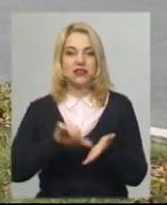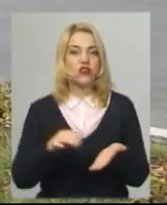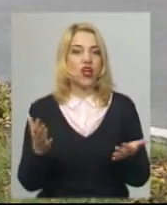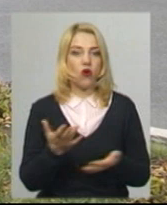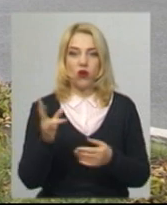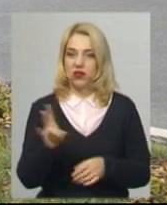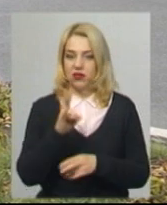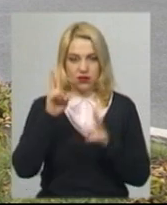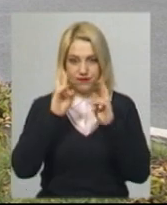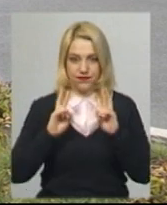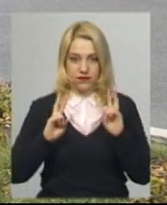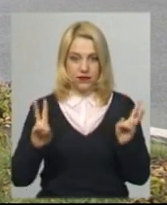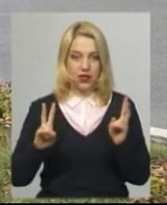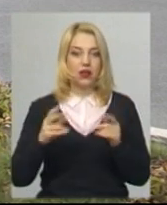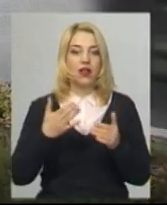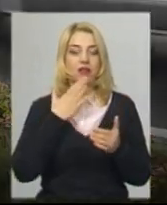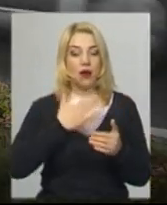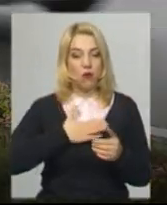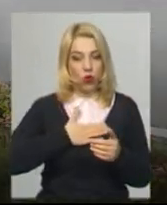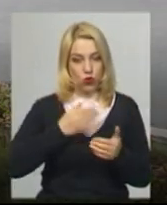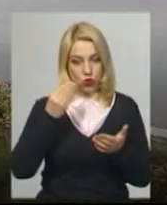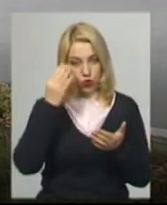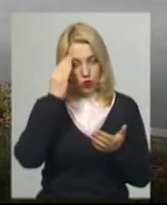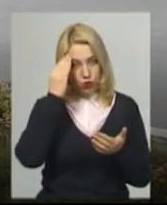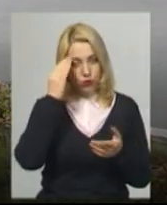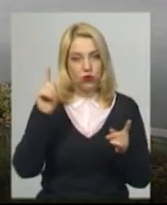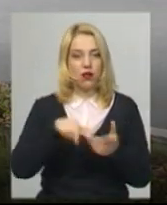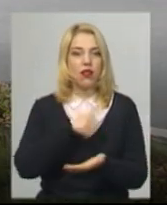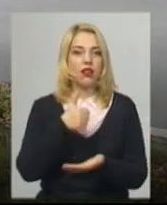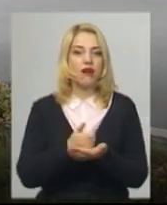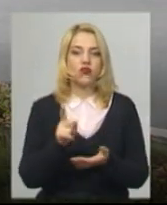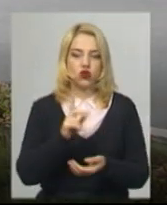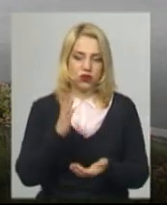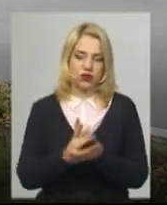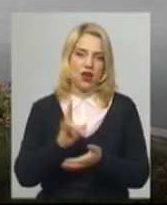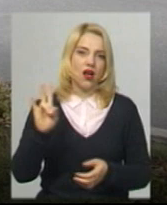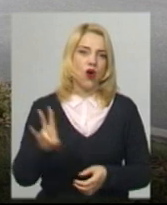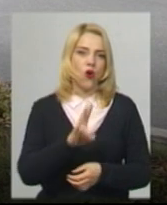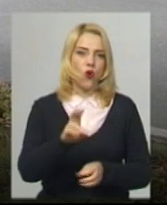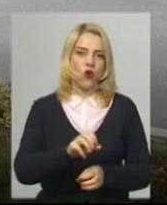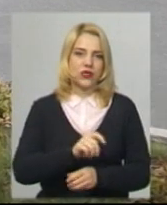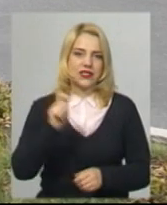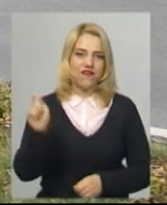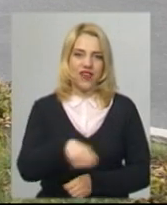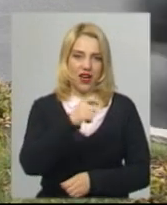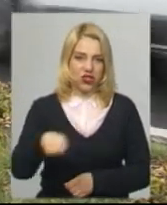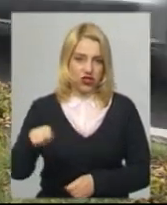каже, йому невідомо. На мою думку, головне, що воно є освячене, а патріархат, приналежність,